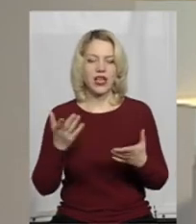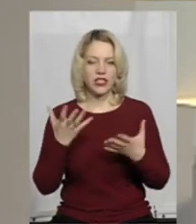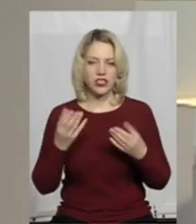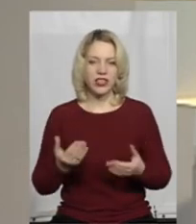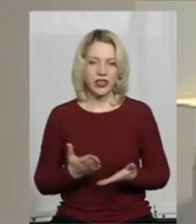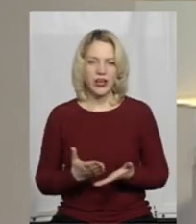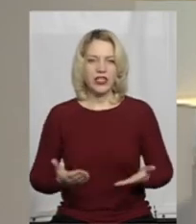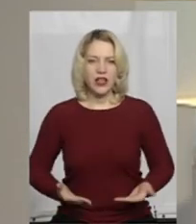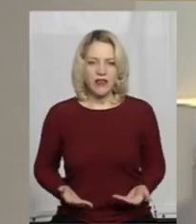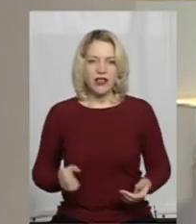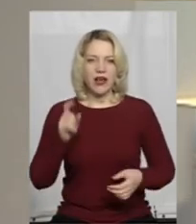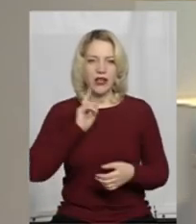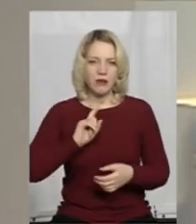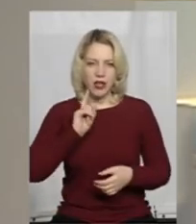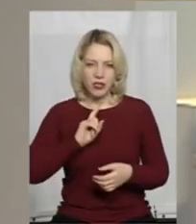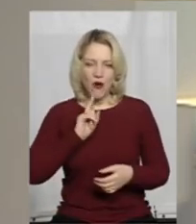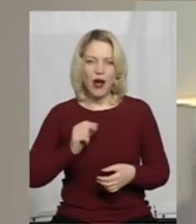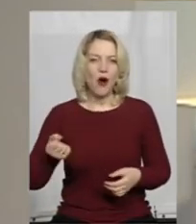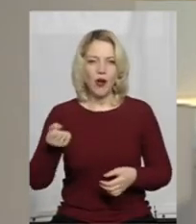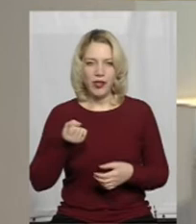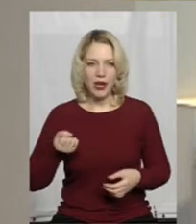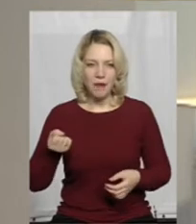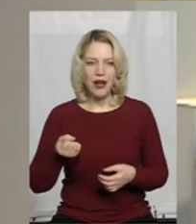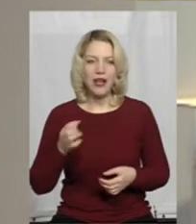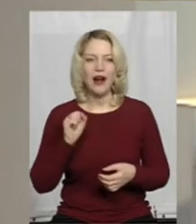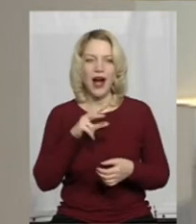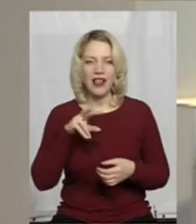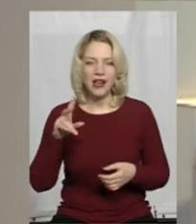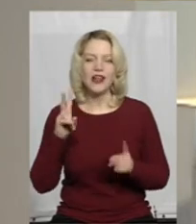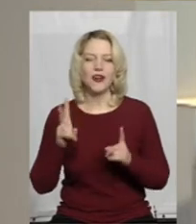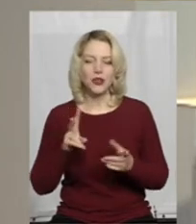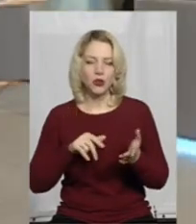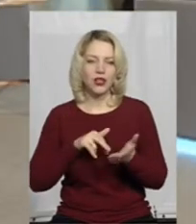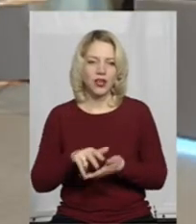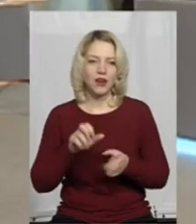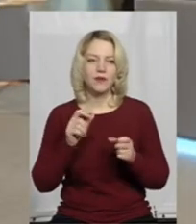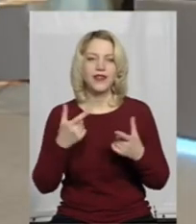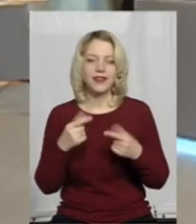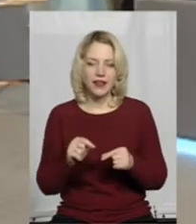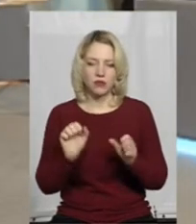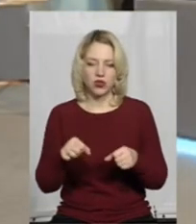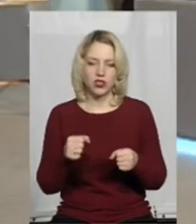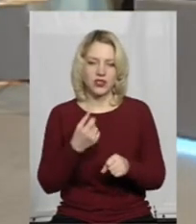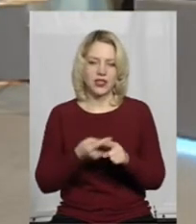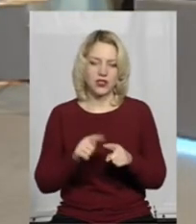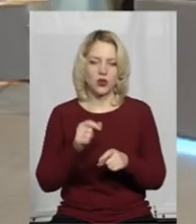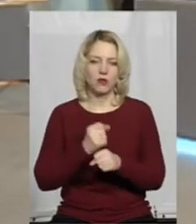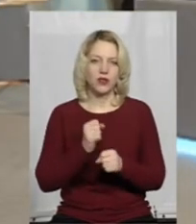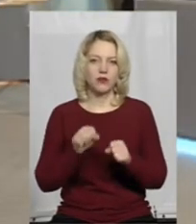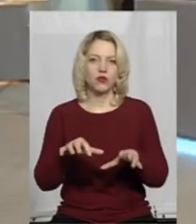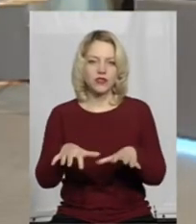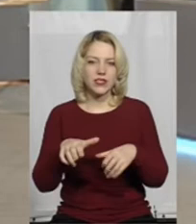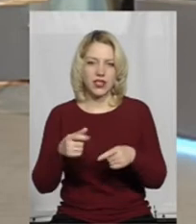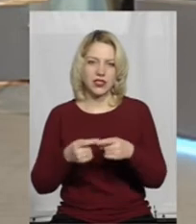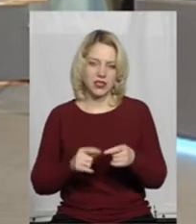живі на тимчасове утримання. Хто і де може це зробити, взяти цих